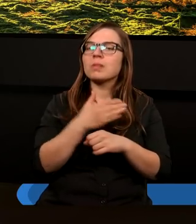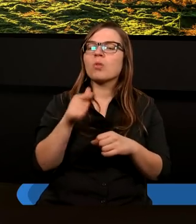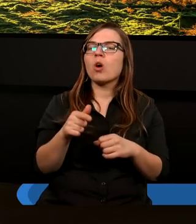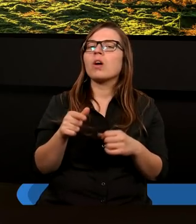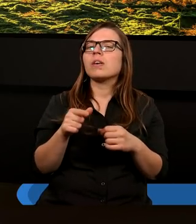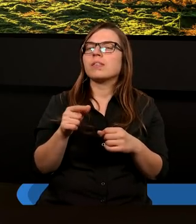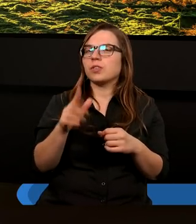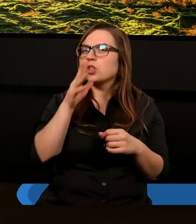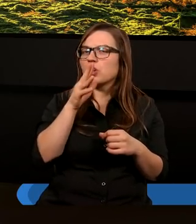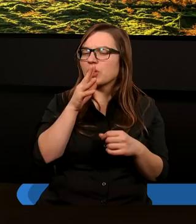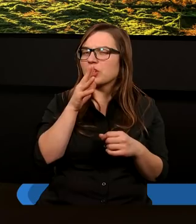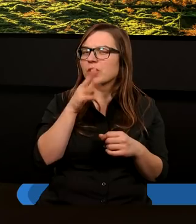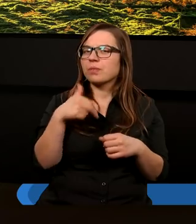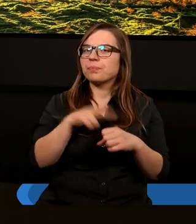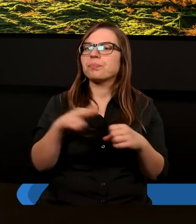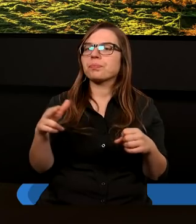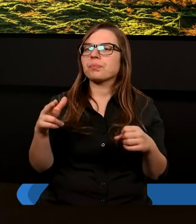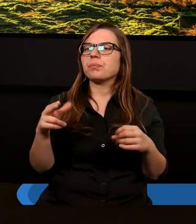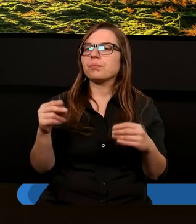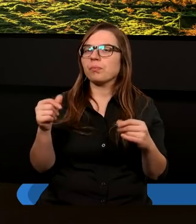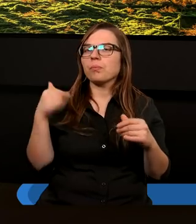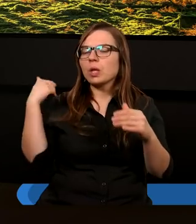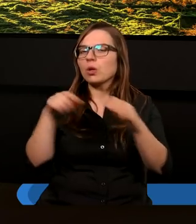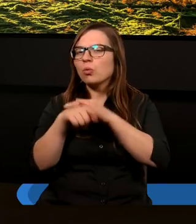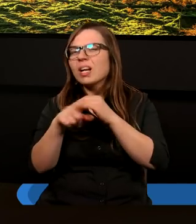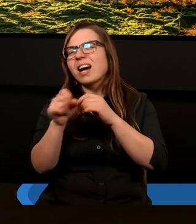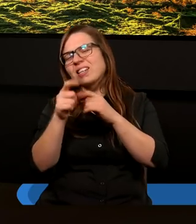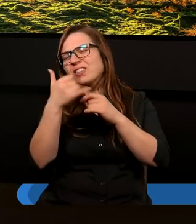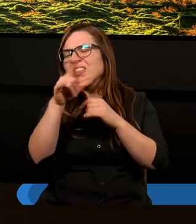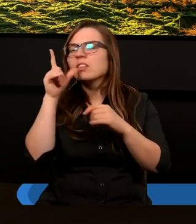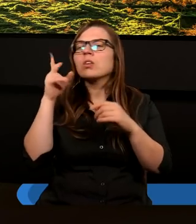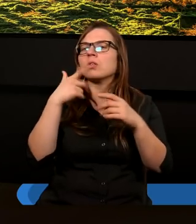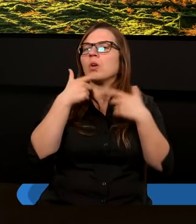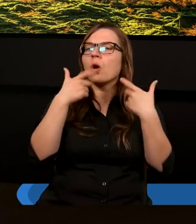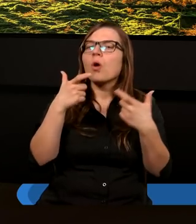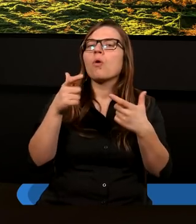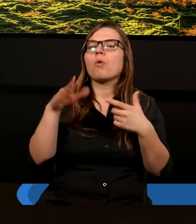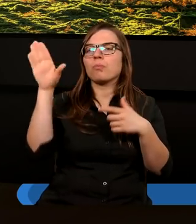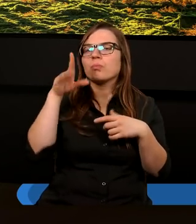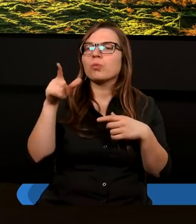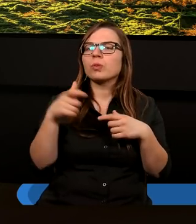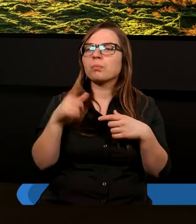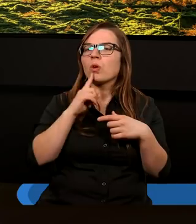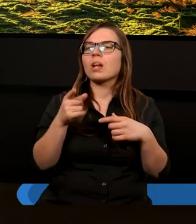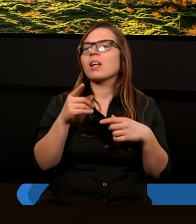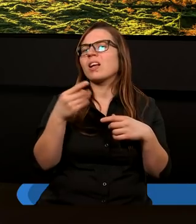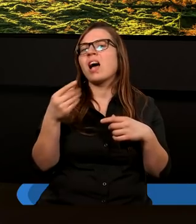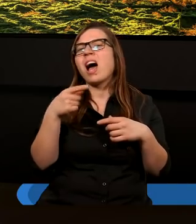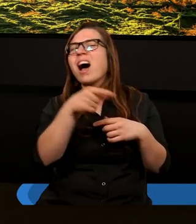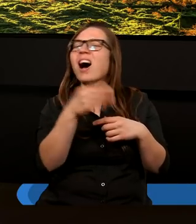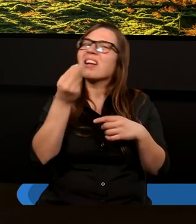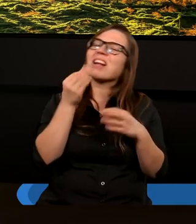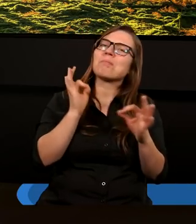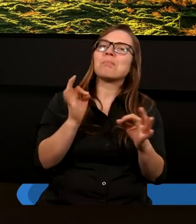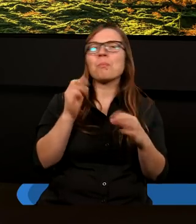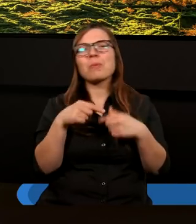którzy już w wyniku przeżadawania uciekali, tak? I głosili Boże Słowo i jeszcze nie byli do końca przekonani,